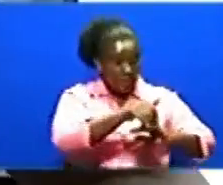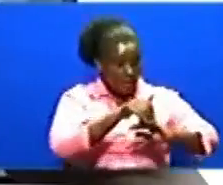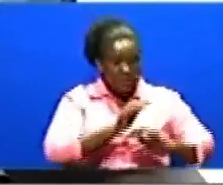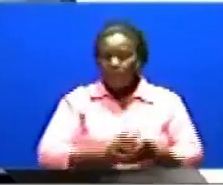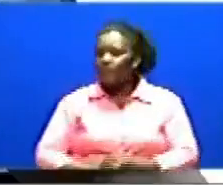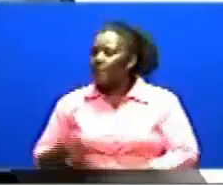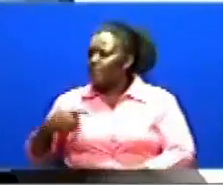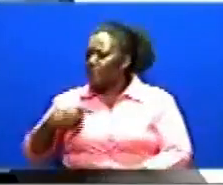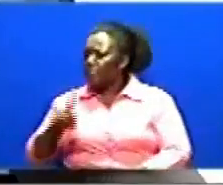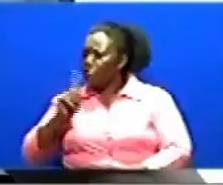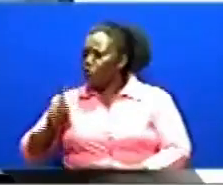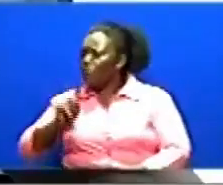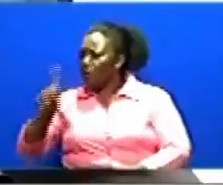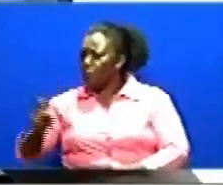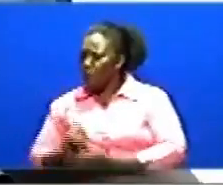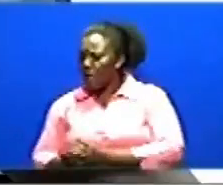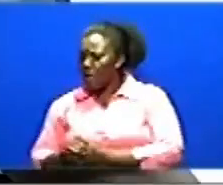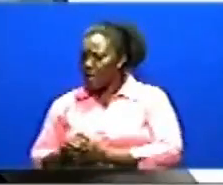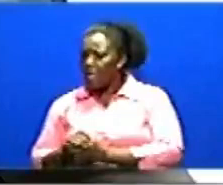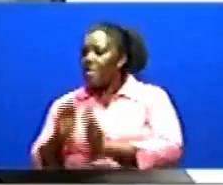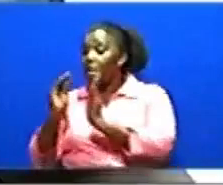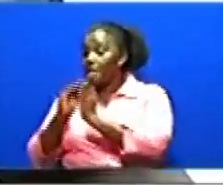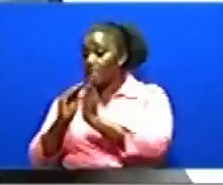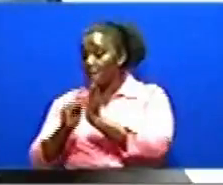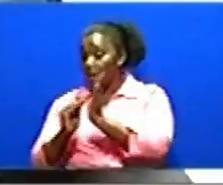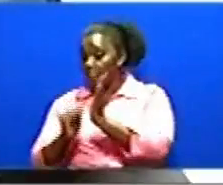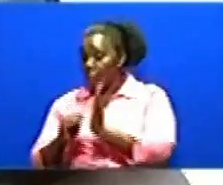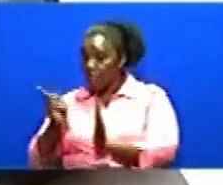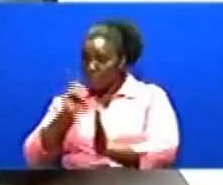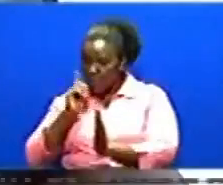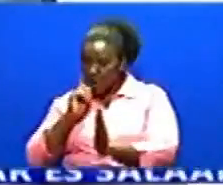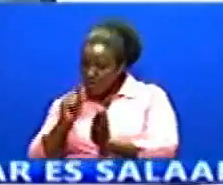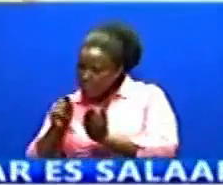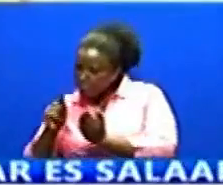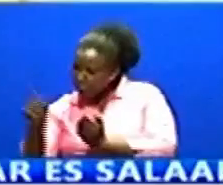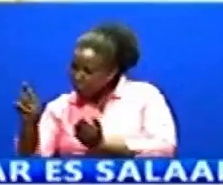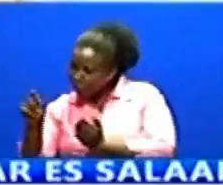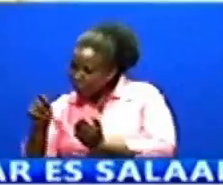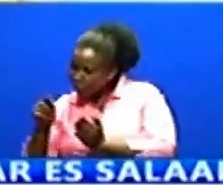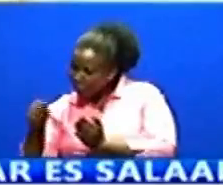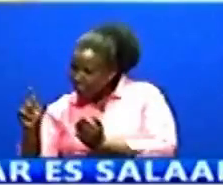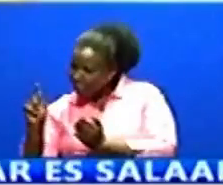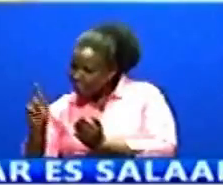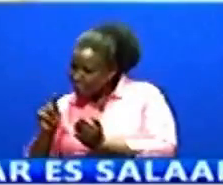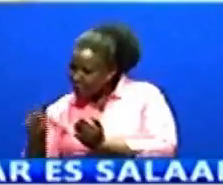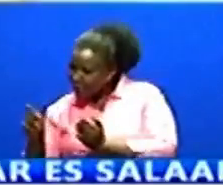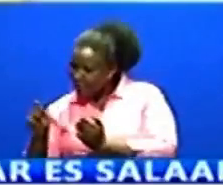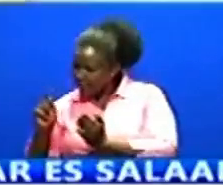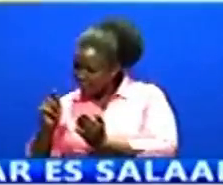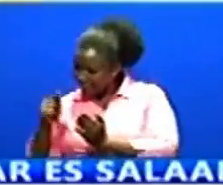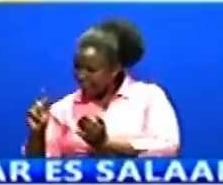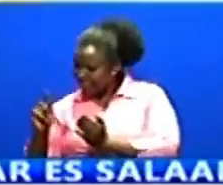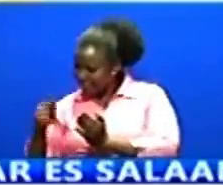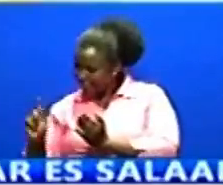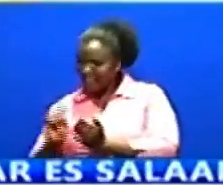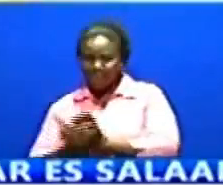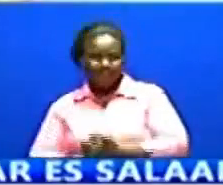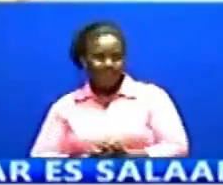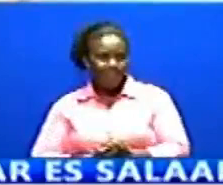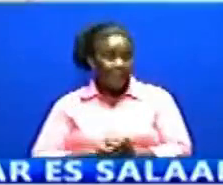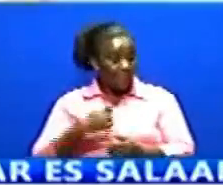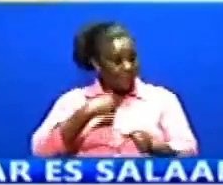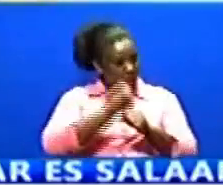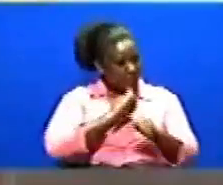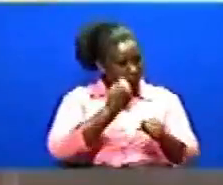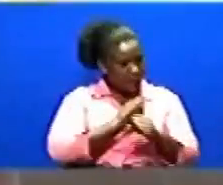mafi Nikimaiza Mama anaangaya Nikikosana nifundisha Nikimaiza kazi Mama